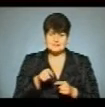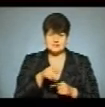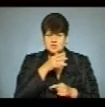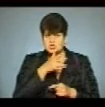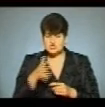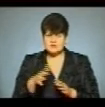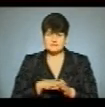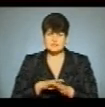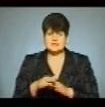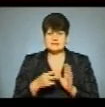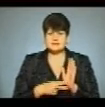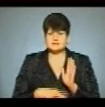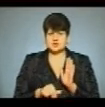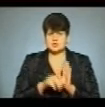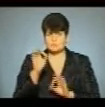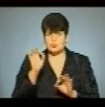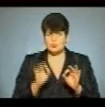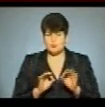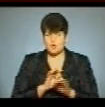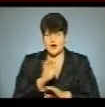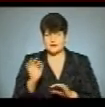реалізували 76 проєктів.